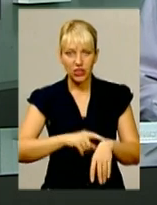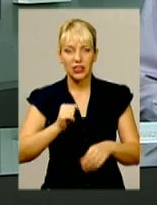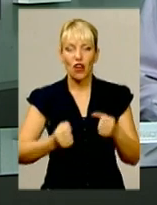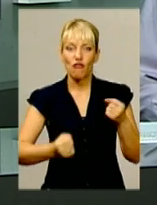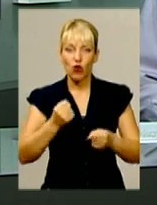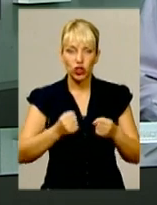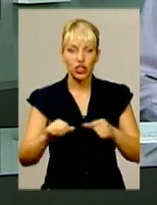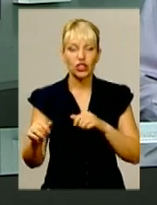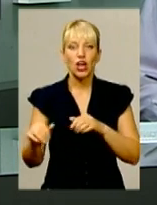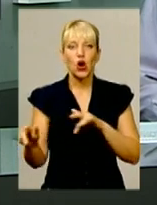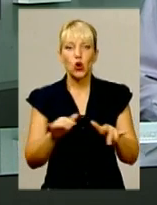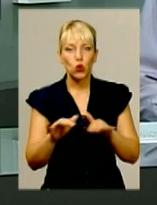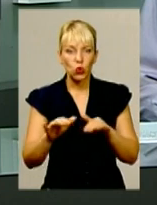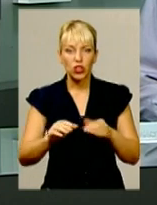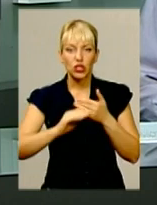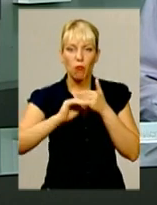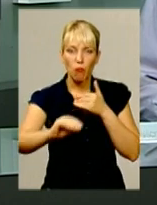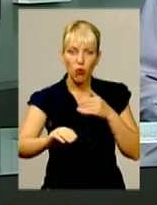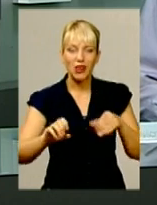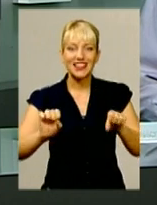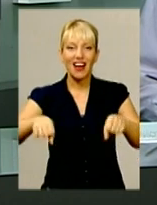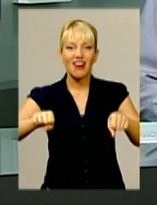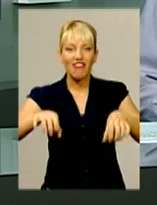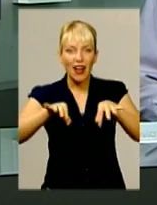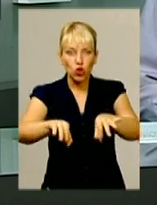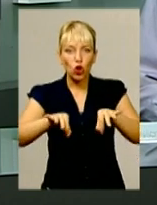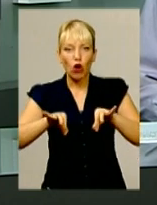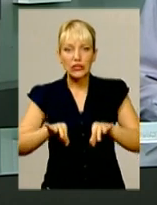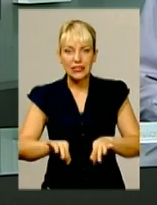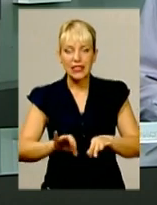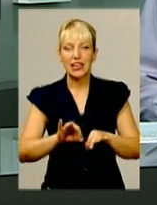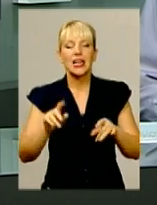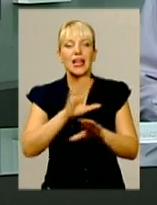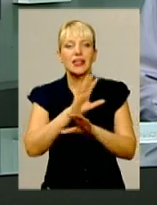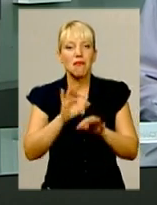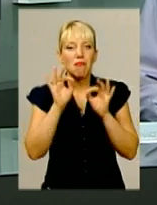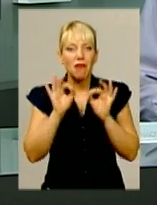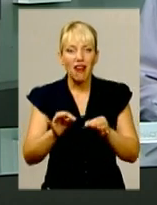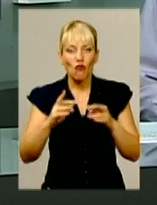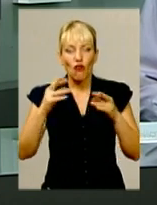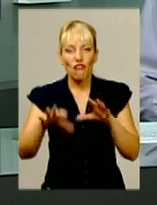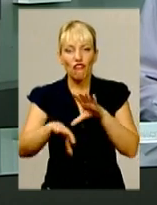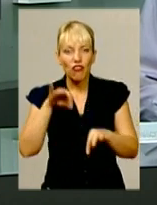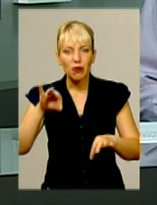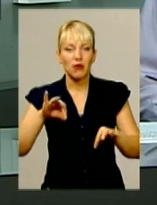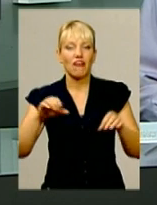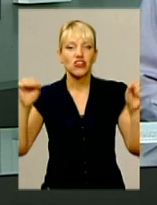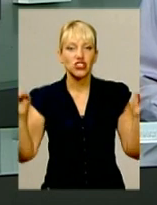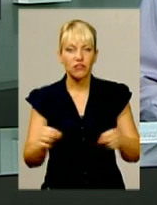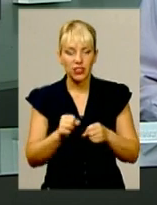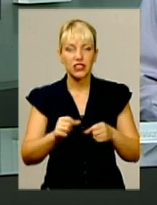Водій, рухаючись полевою дорогою на квадроциклі, не вибрав безпечної швидкості руху, перекинувся та загинув на місці.